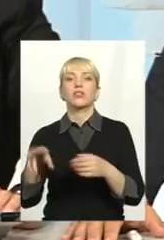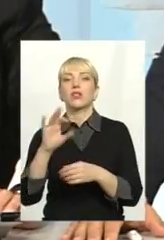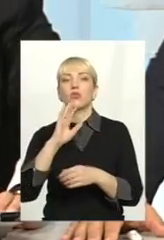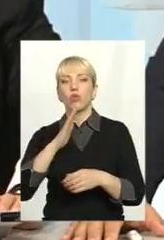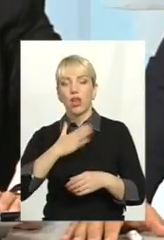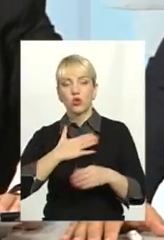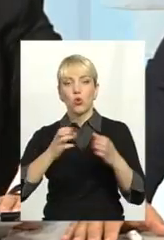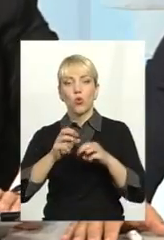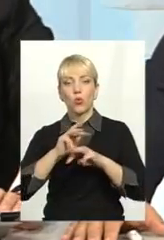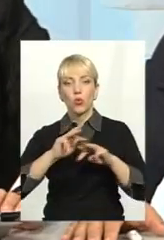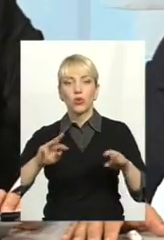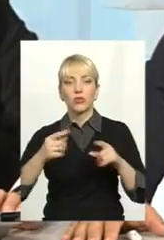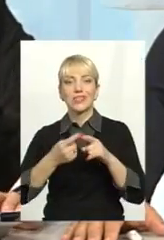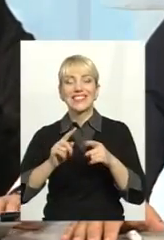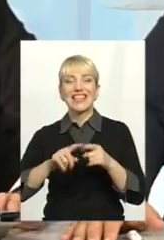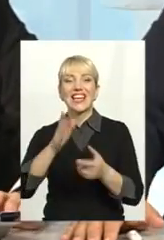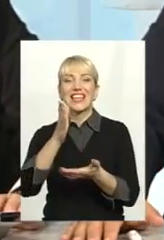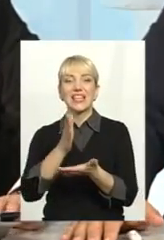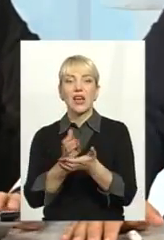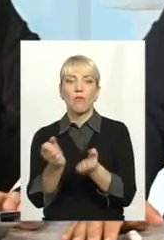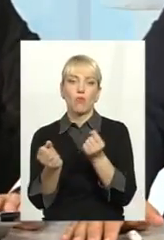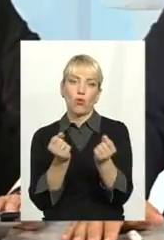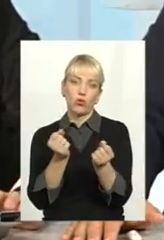Це якраз є боротьба.